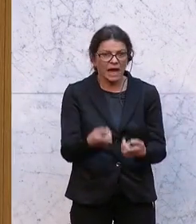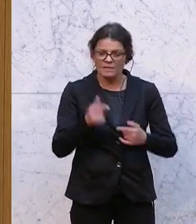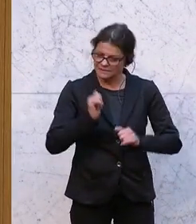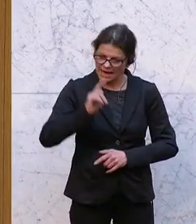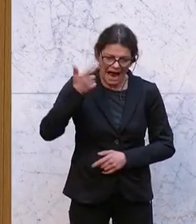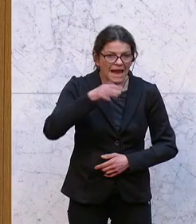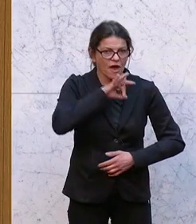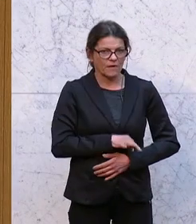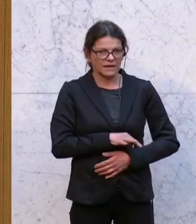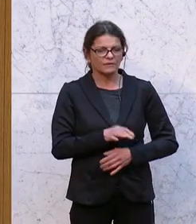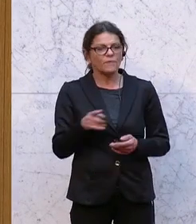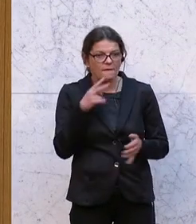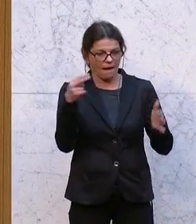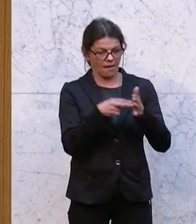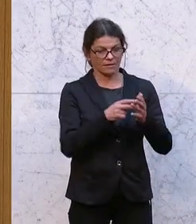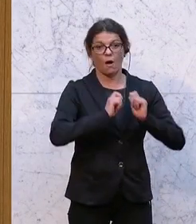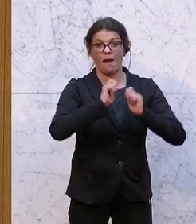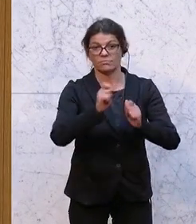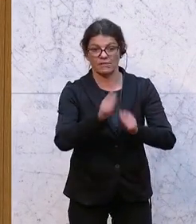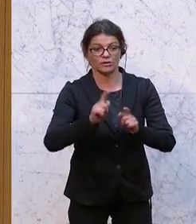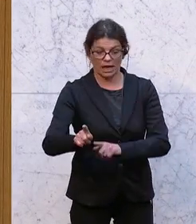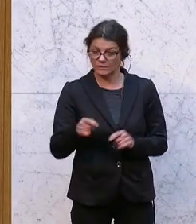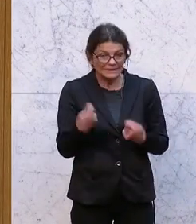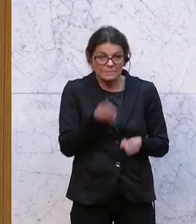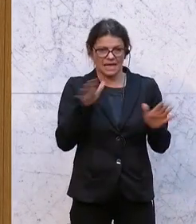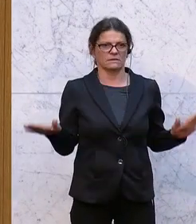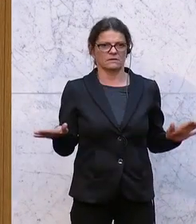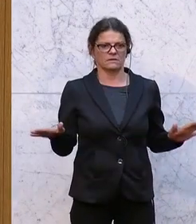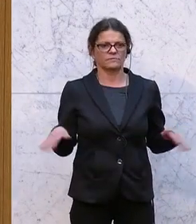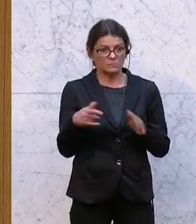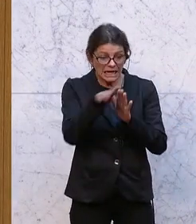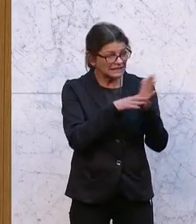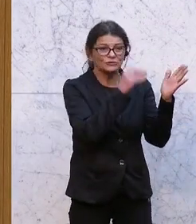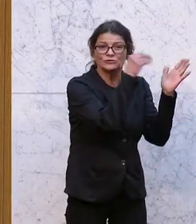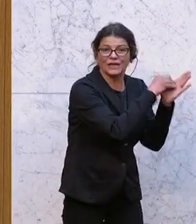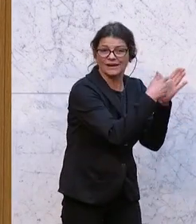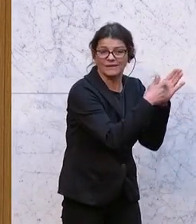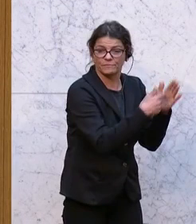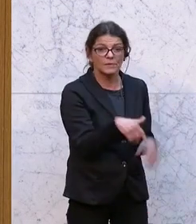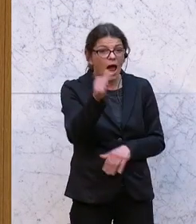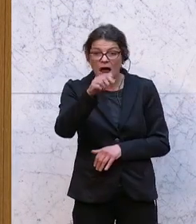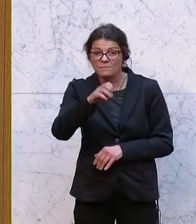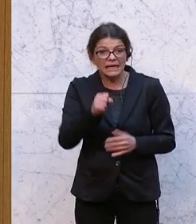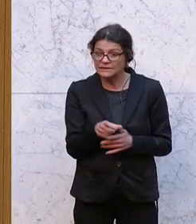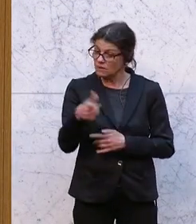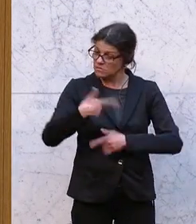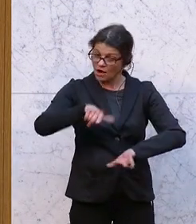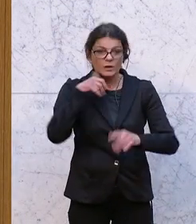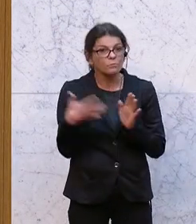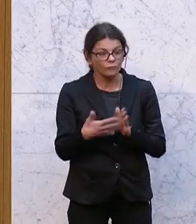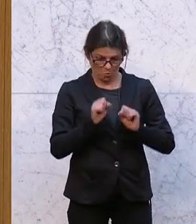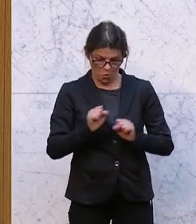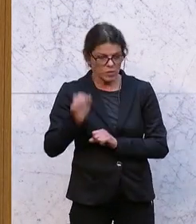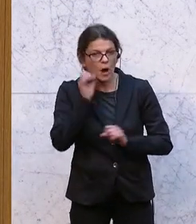Verpflichtung zur elektronischen Antragstellung besteht. Er liest das im Gesetz an, dass AMS nicht einmal prüfen darf, ob